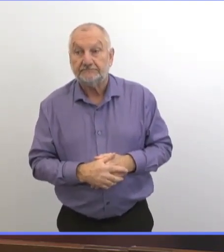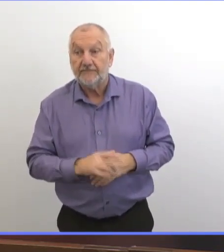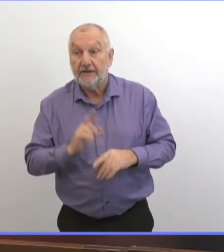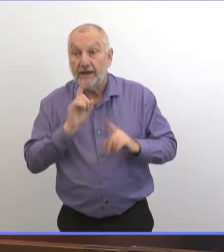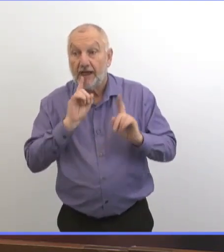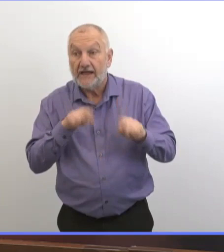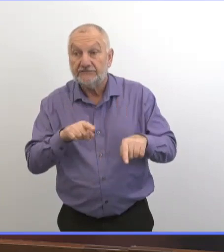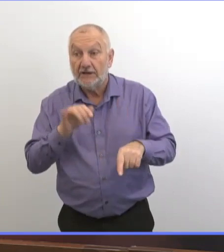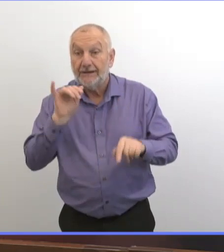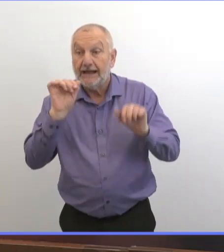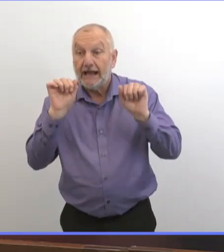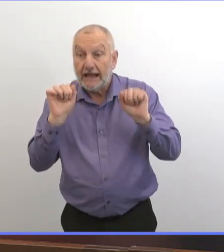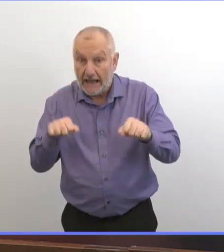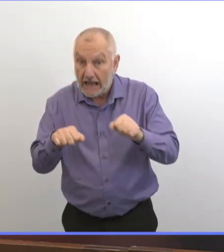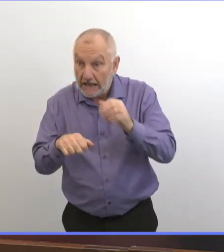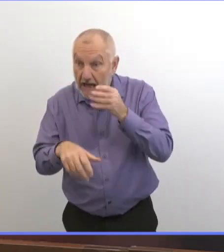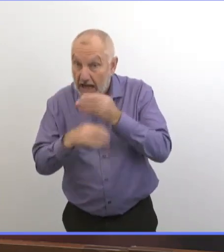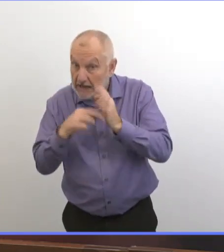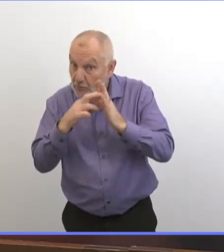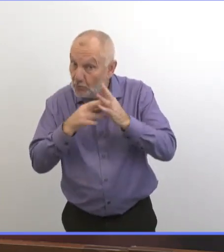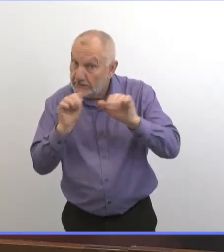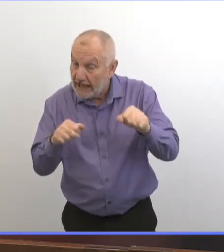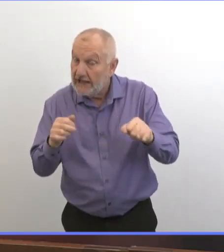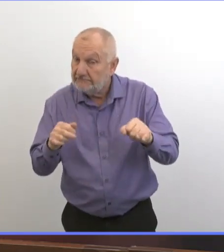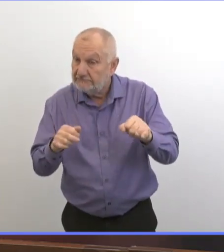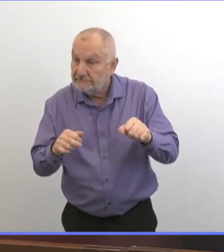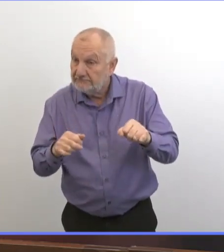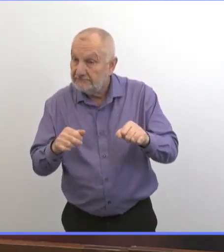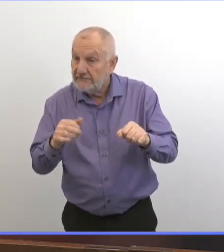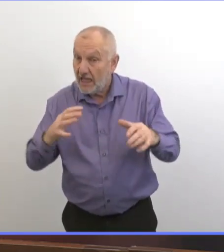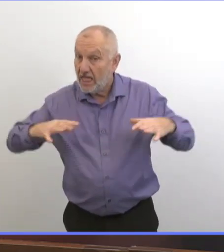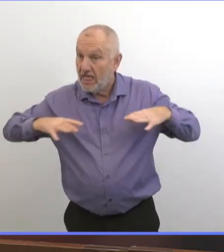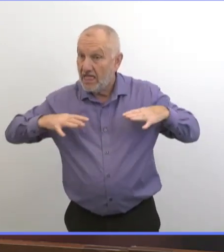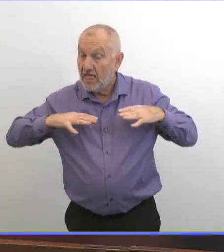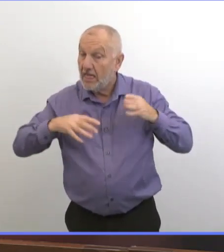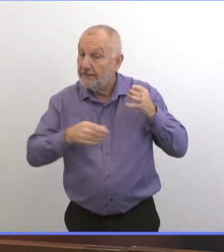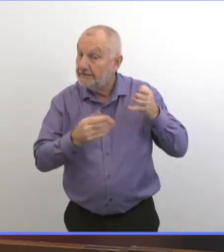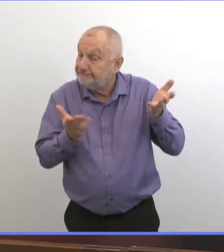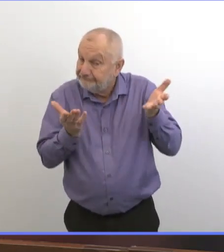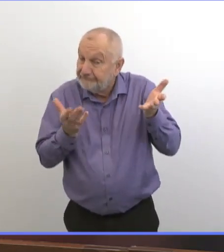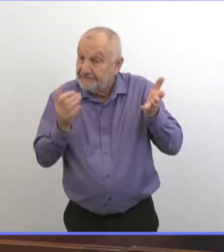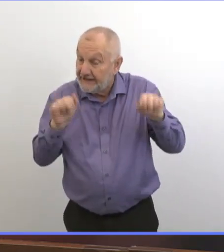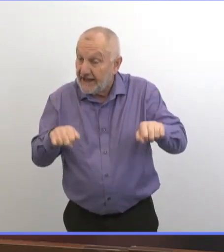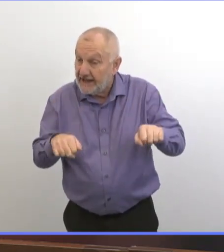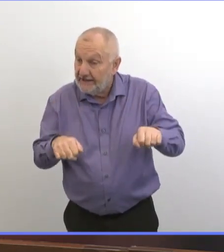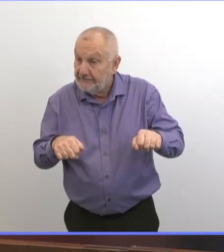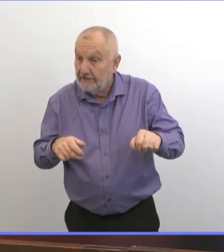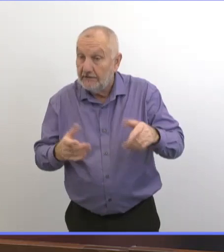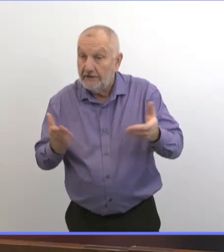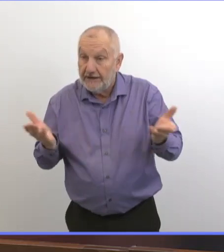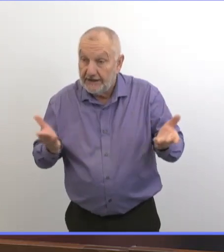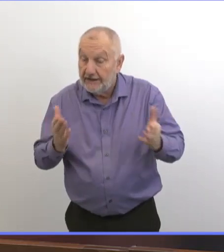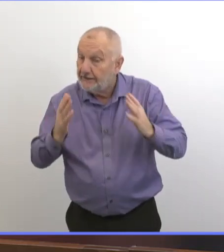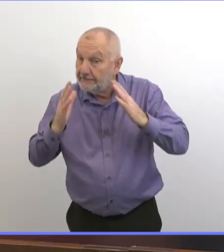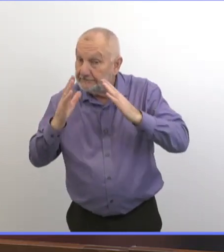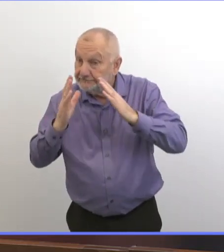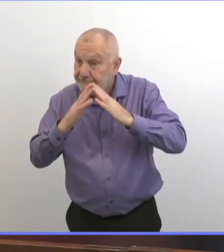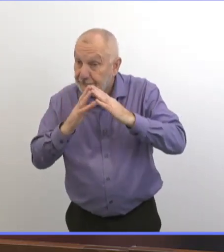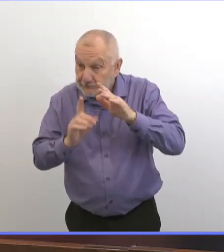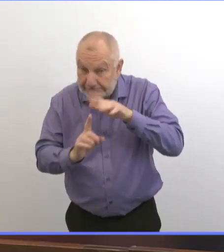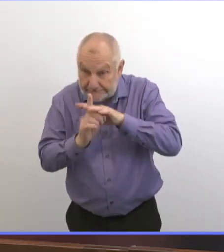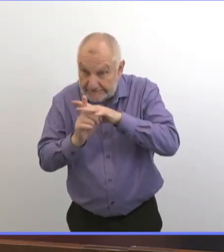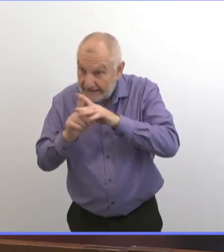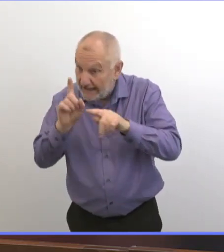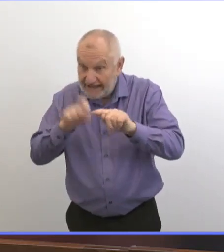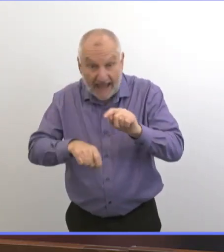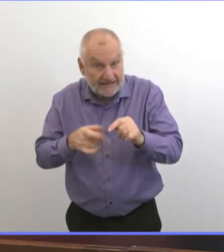table pour ce genre de choses. Si vous regardez la transmission communautaire, l'incidence ici, on n'est pas vraiment